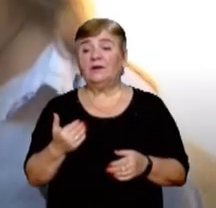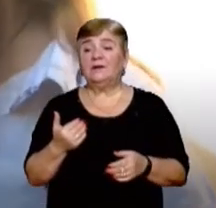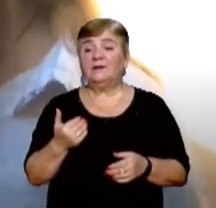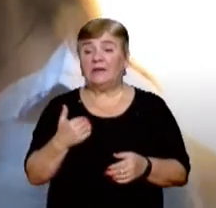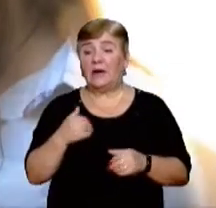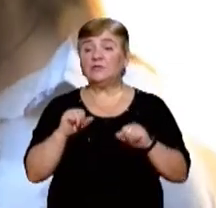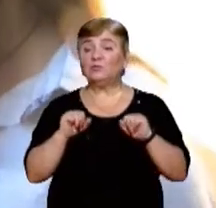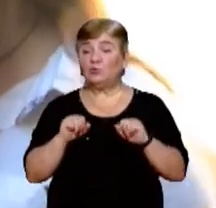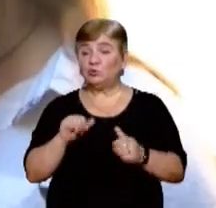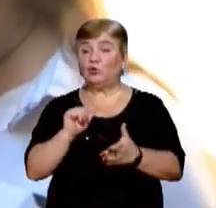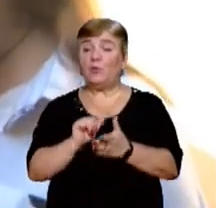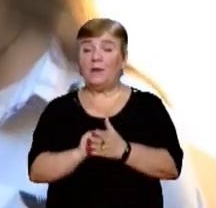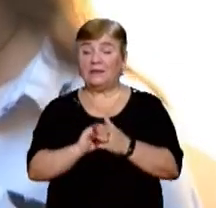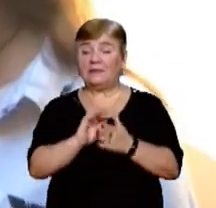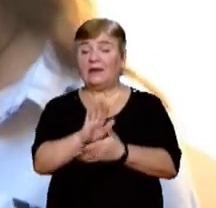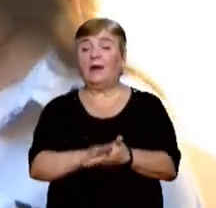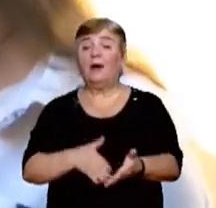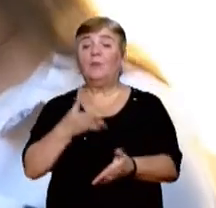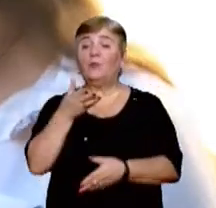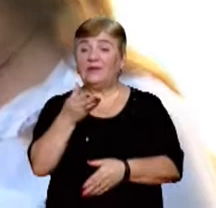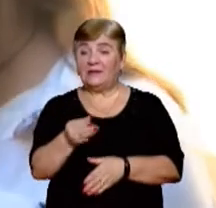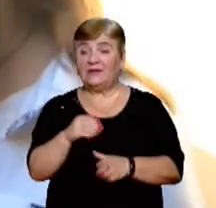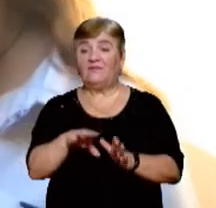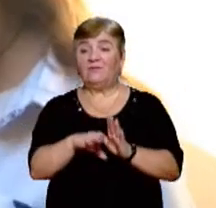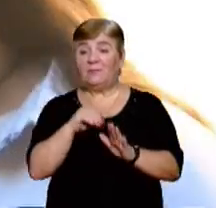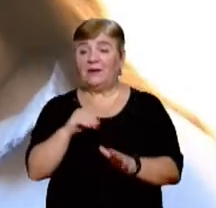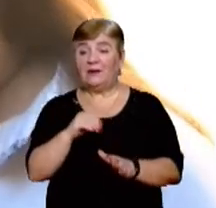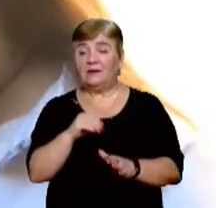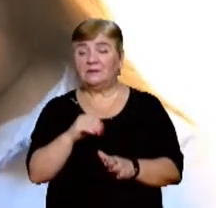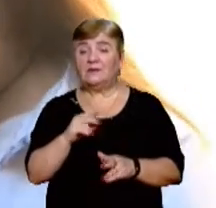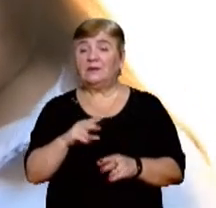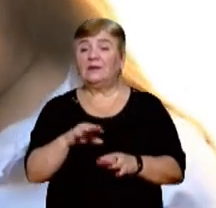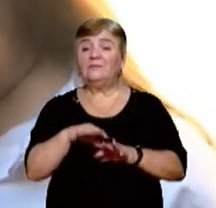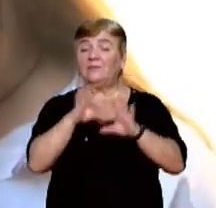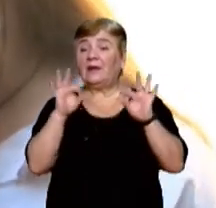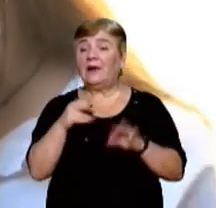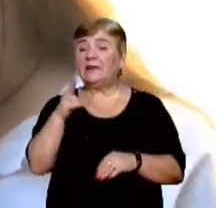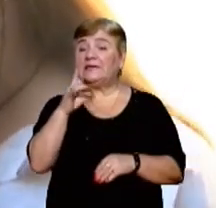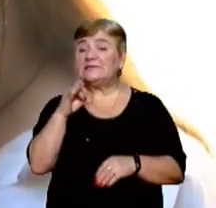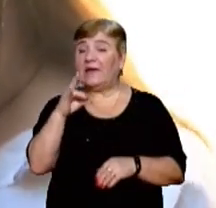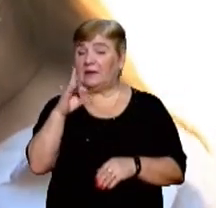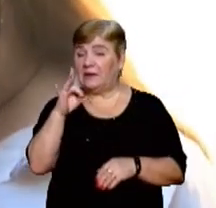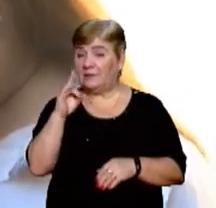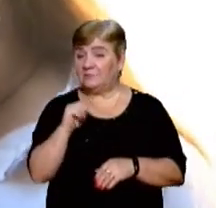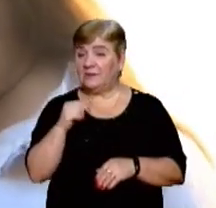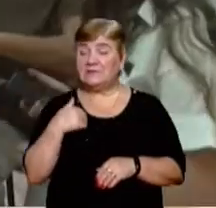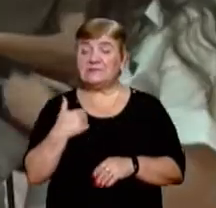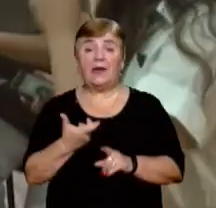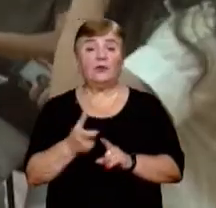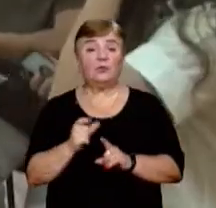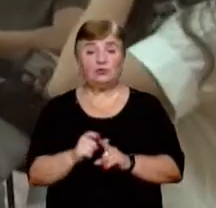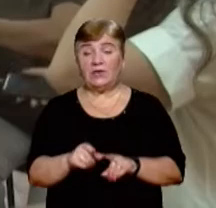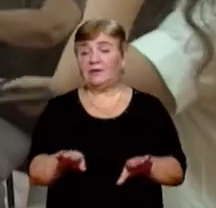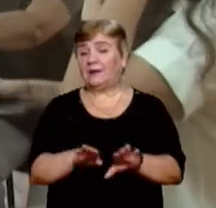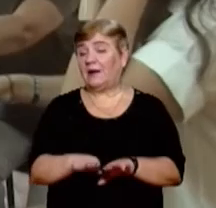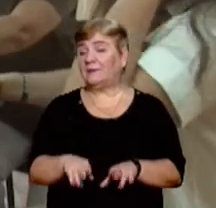зможу подати документи в нього і вибрала спеціальність профічного дизайну. Тому що зараз це достатньо продвинута професія буде.